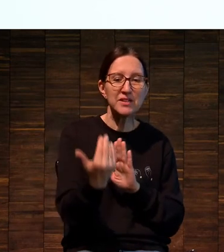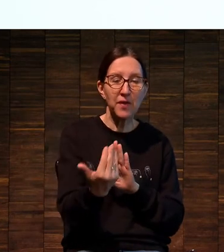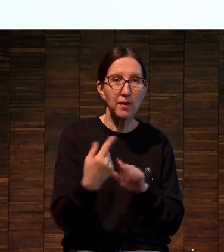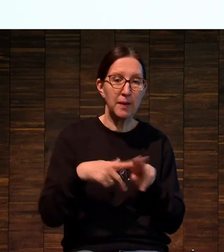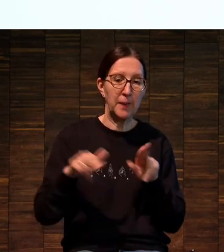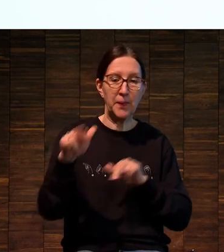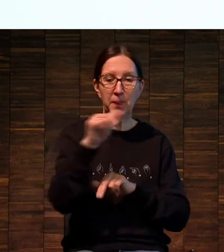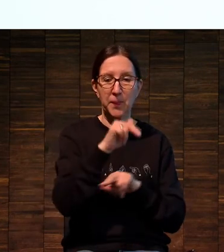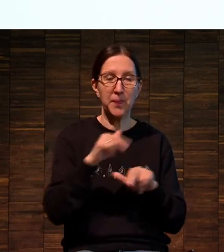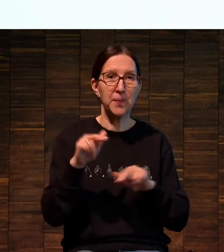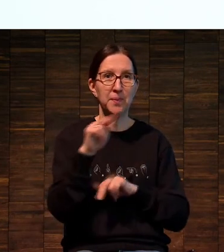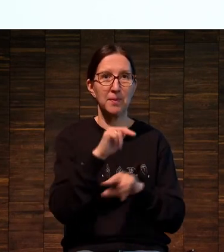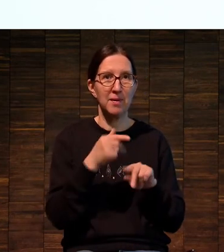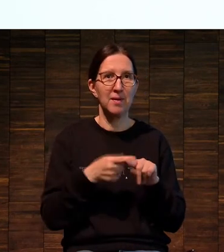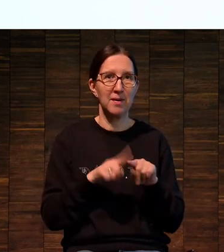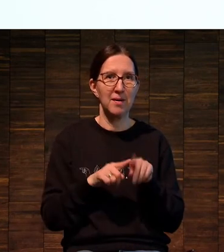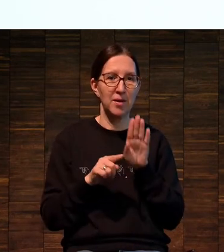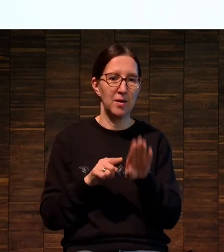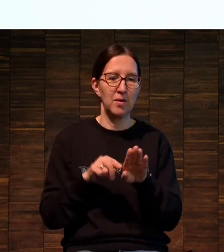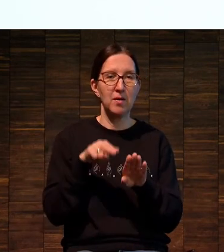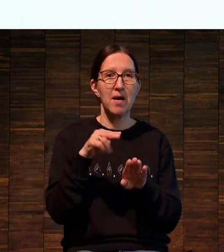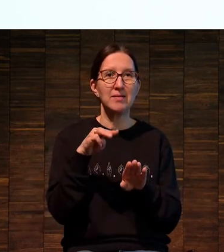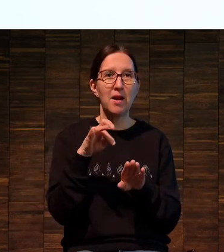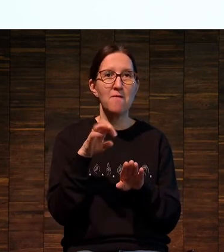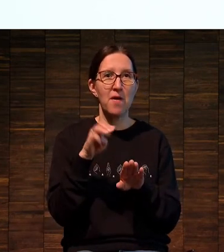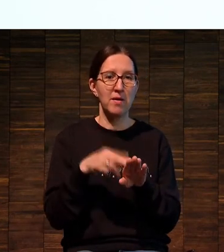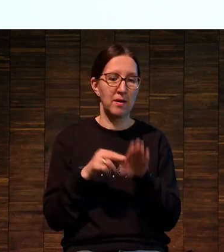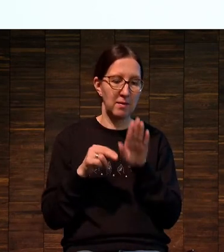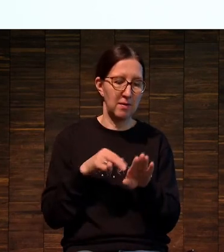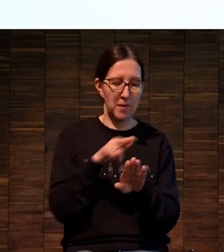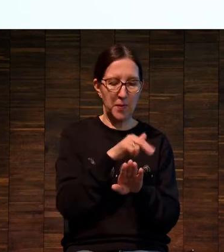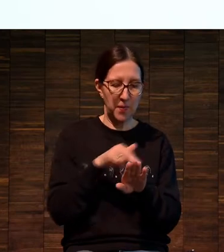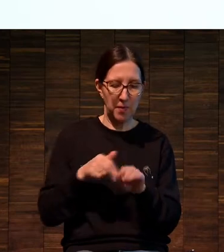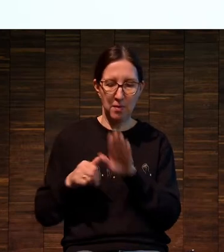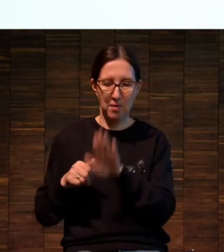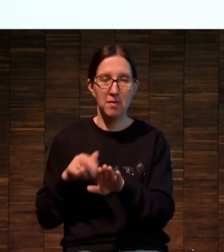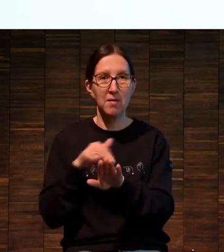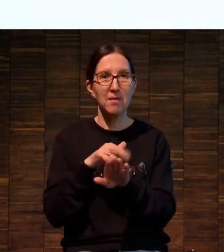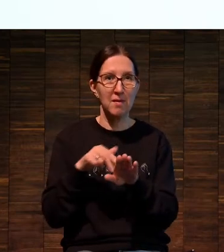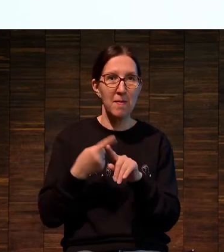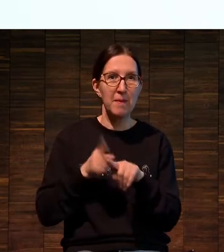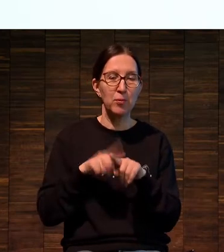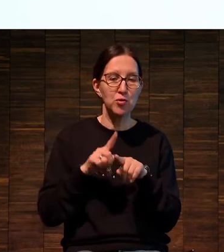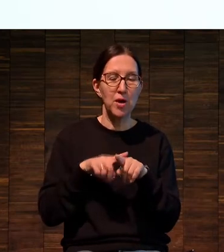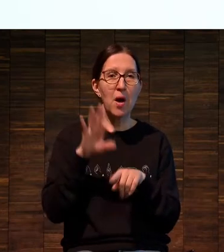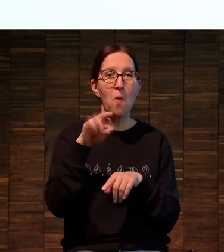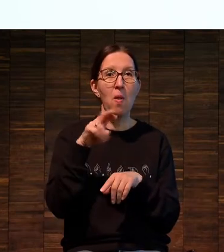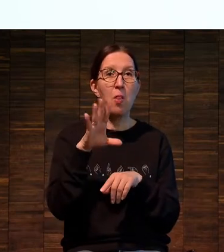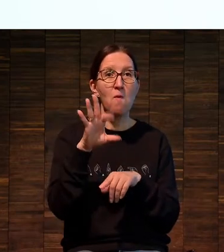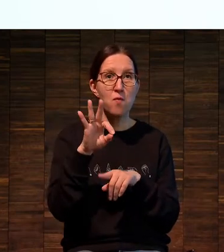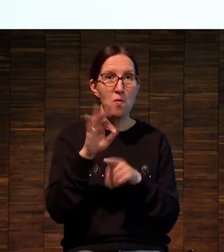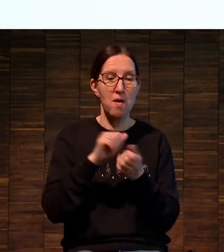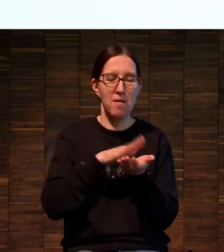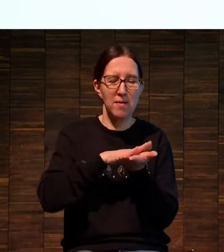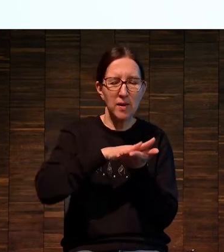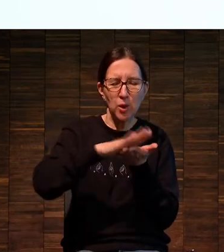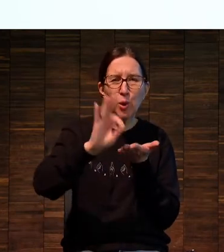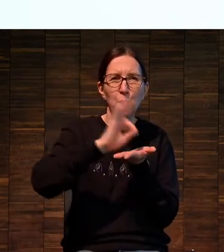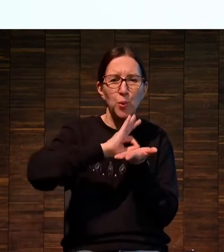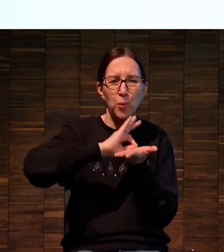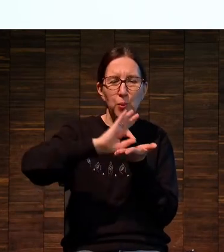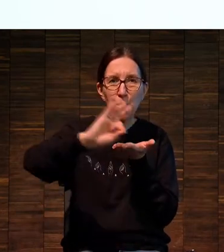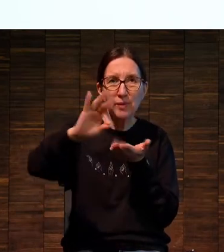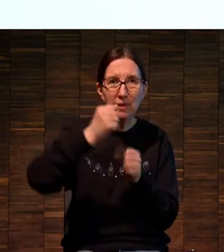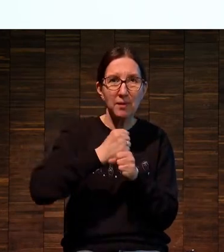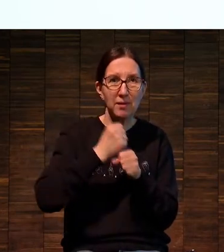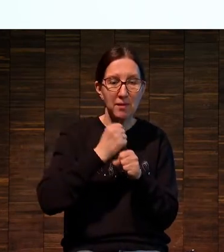его раскрашивали при помощи трафарета, пушуара. Делались из тонкого олова, раскатанных оловянных листов, на